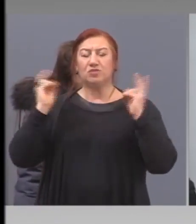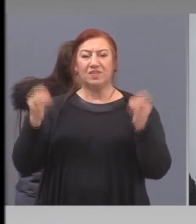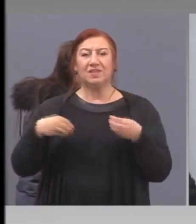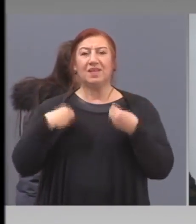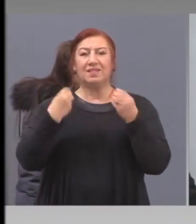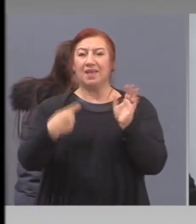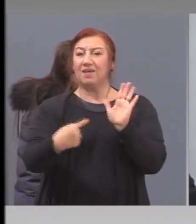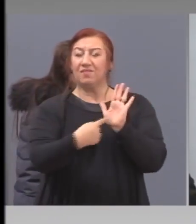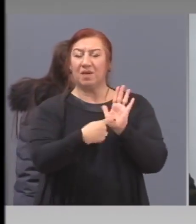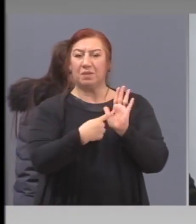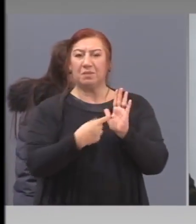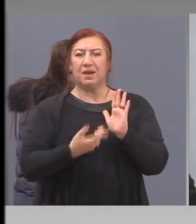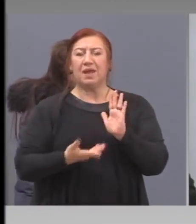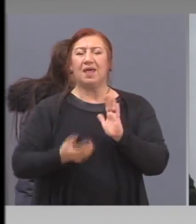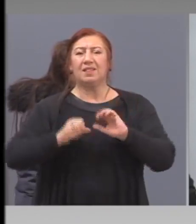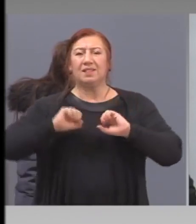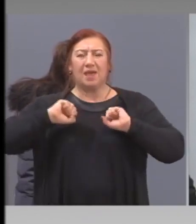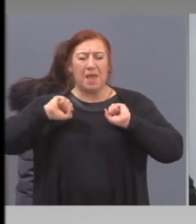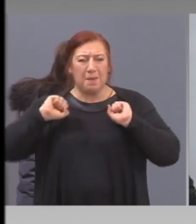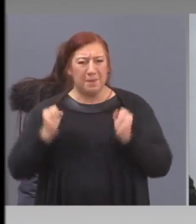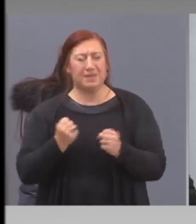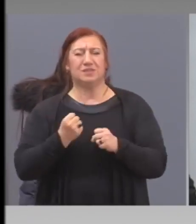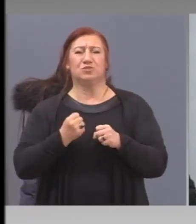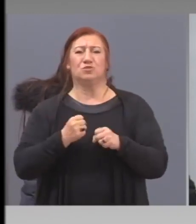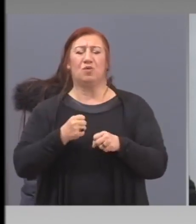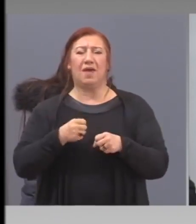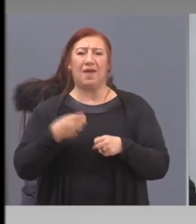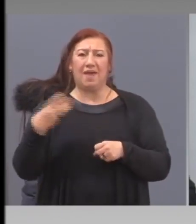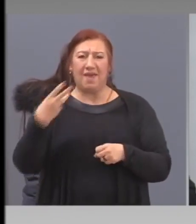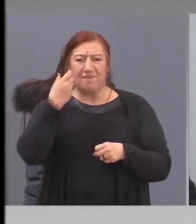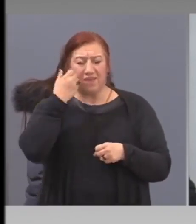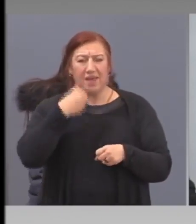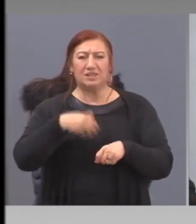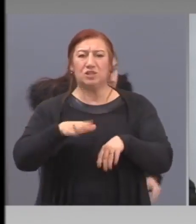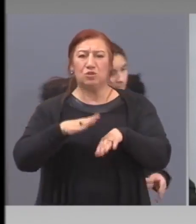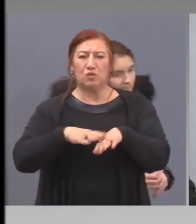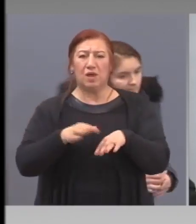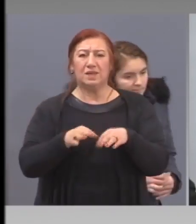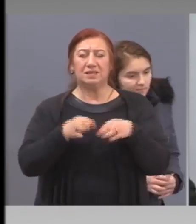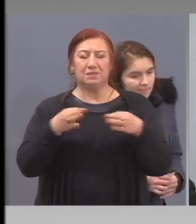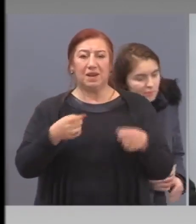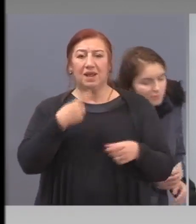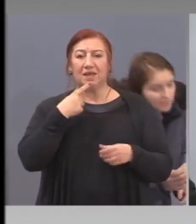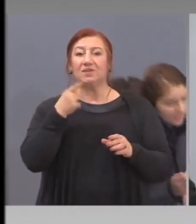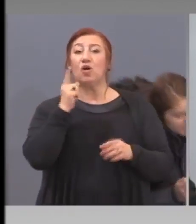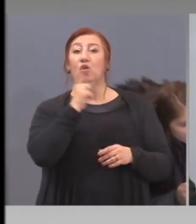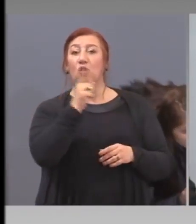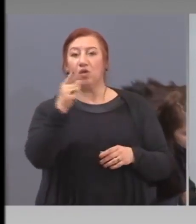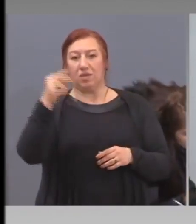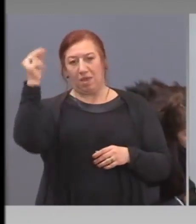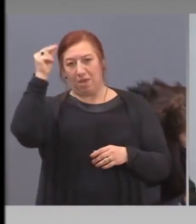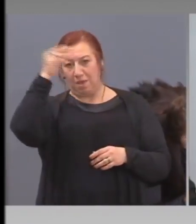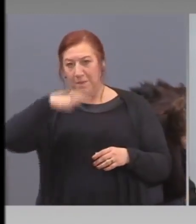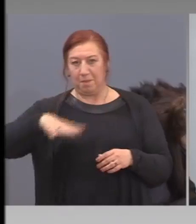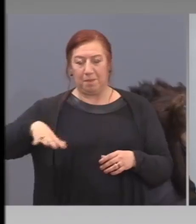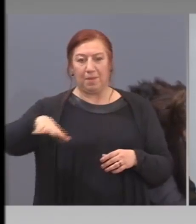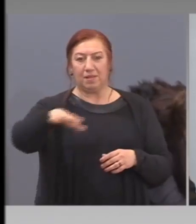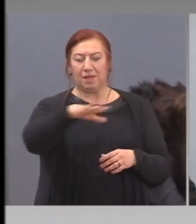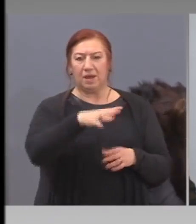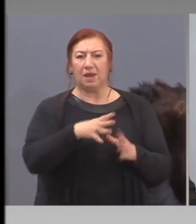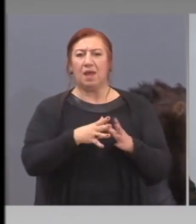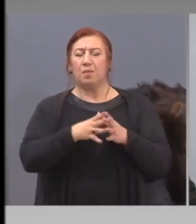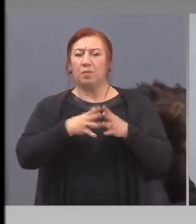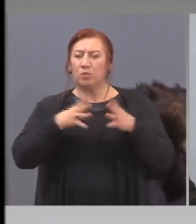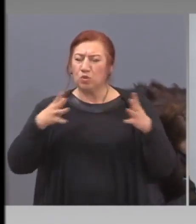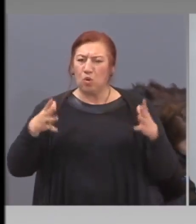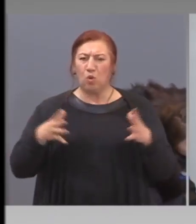-бързите, ефикасни, доказани мерки бяха направени в България. Много, много по